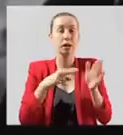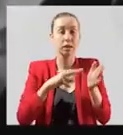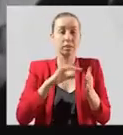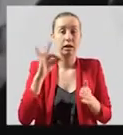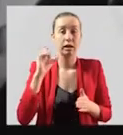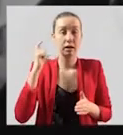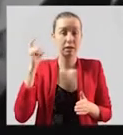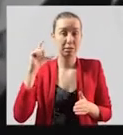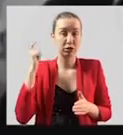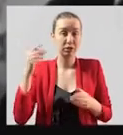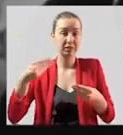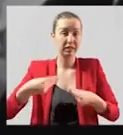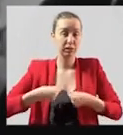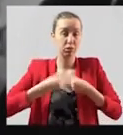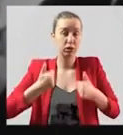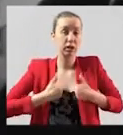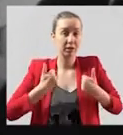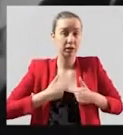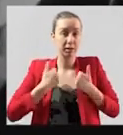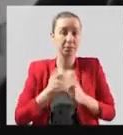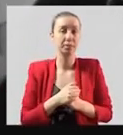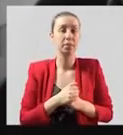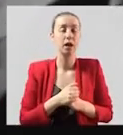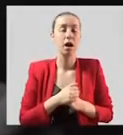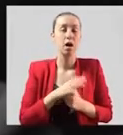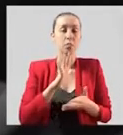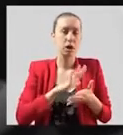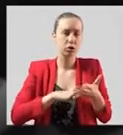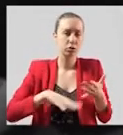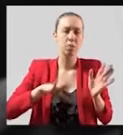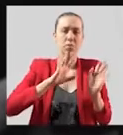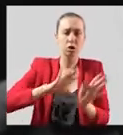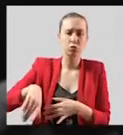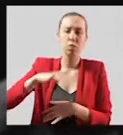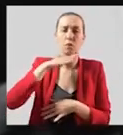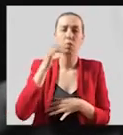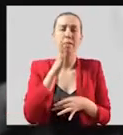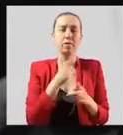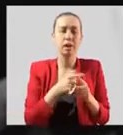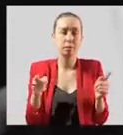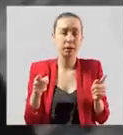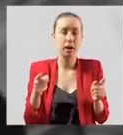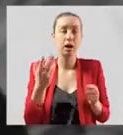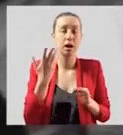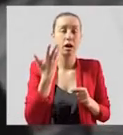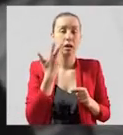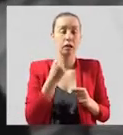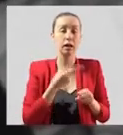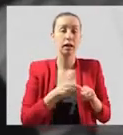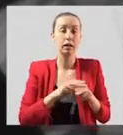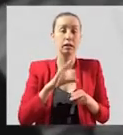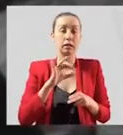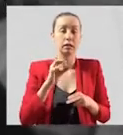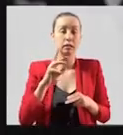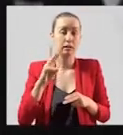Прошло немного времени с тех пор, как проводятся в жизни основные направления этой системы, но уже теперь